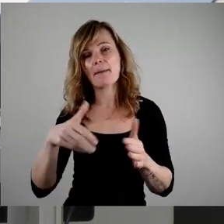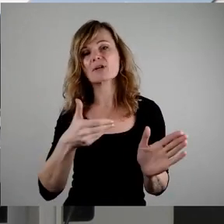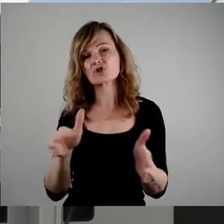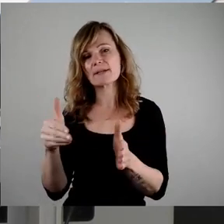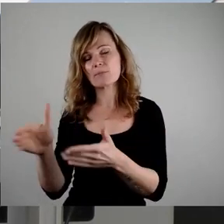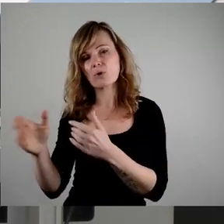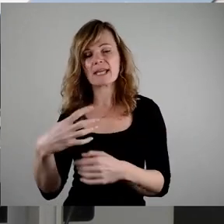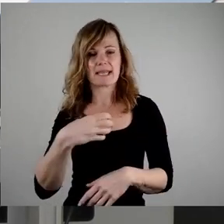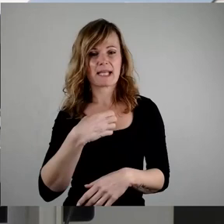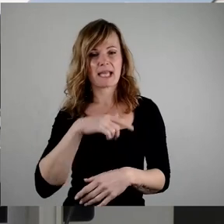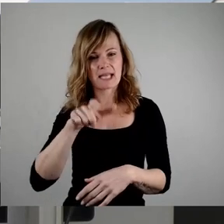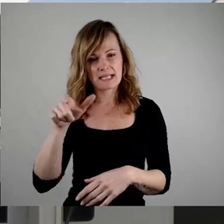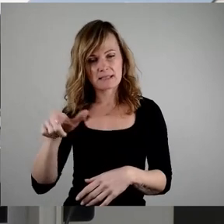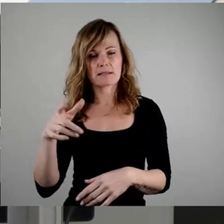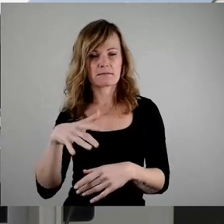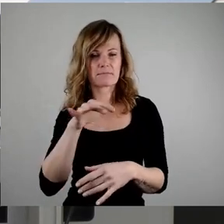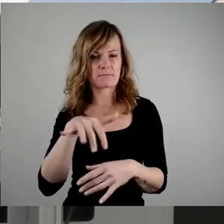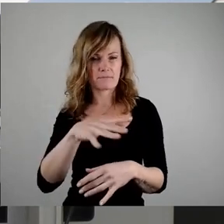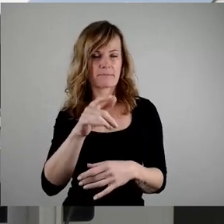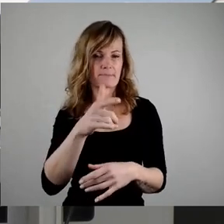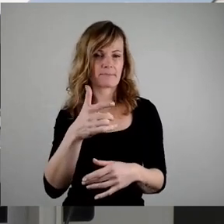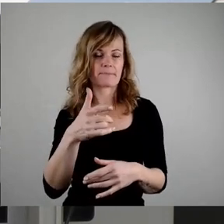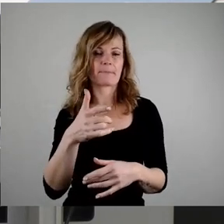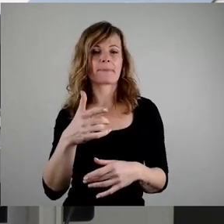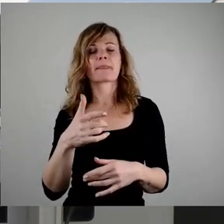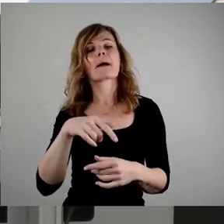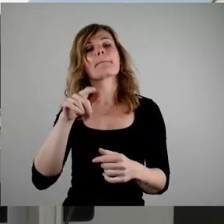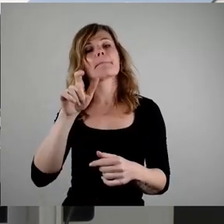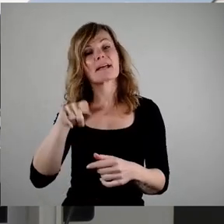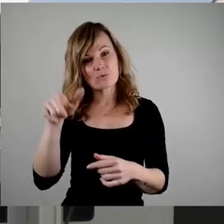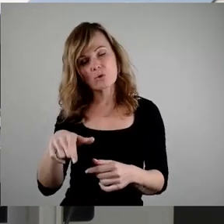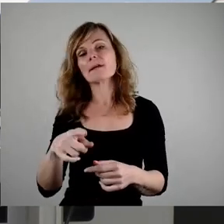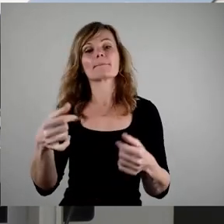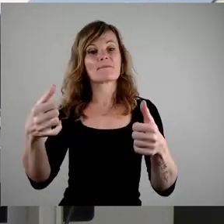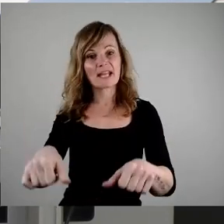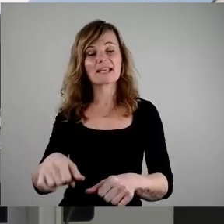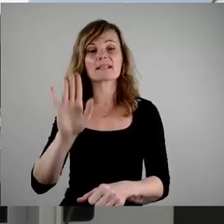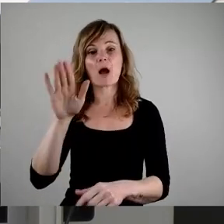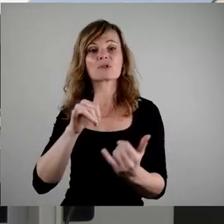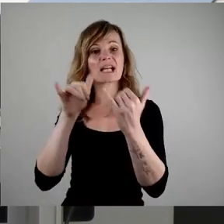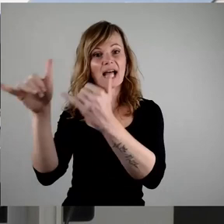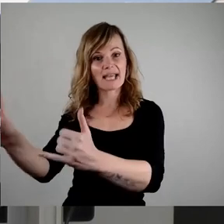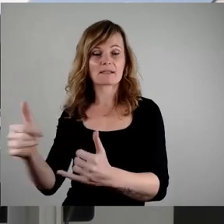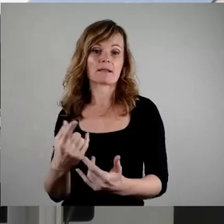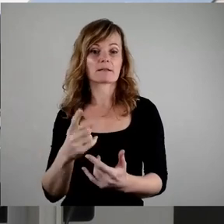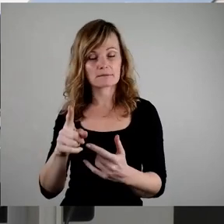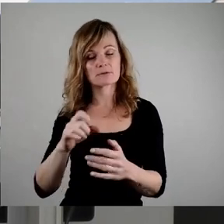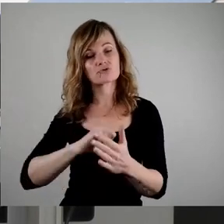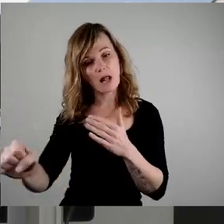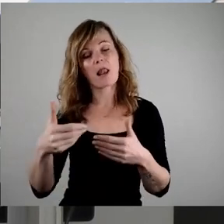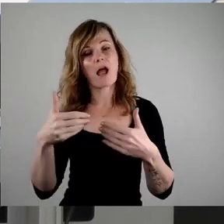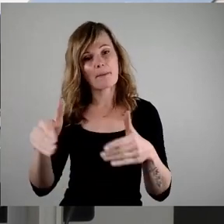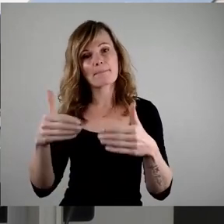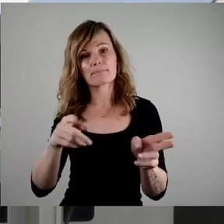aufhaltenvollziehbar ausreisepflichtigen Personen einsetzen. Wohlgemerkt ist unser Antrag schon ein Jahr,